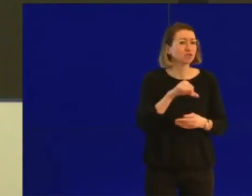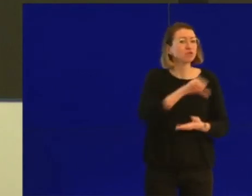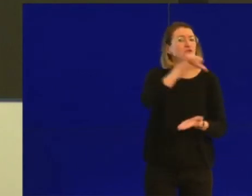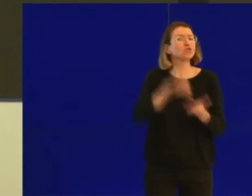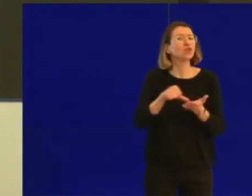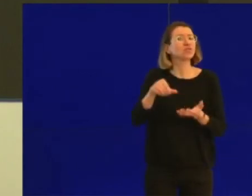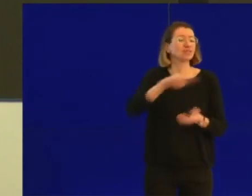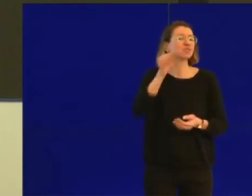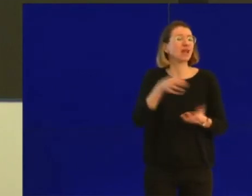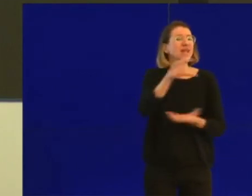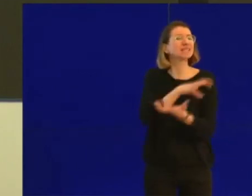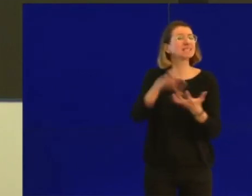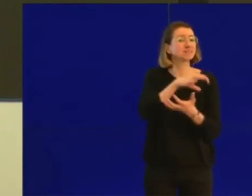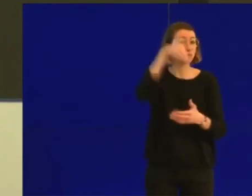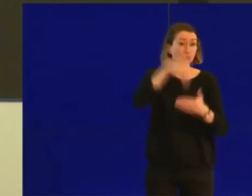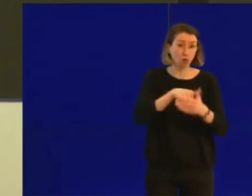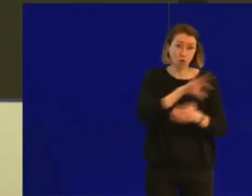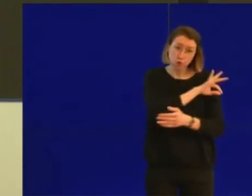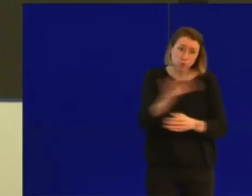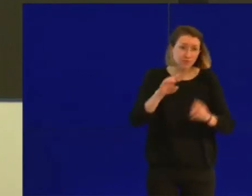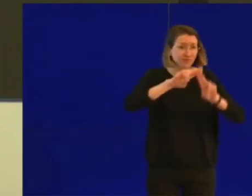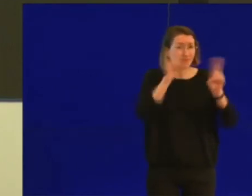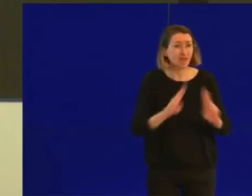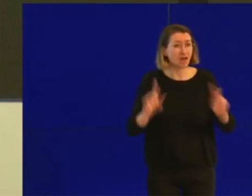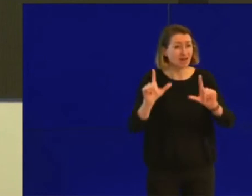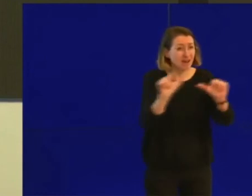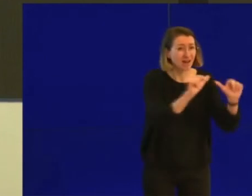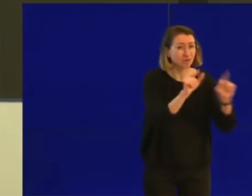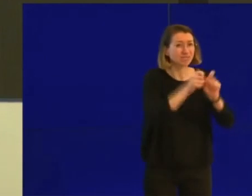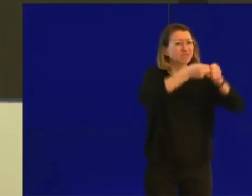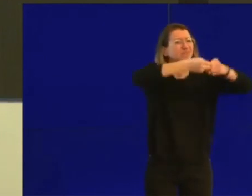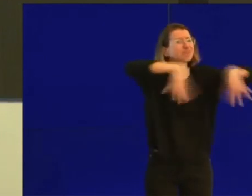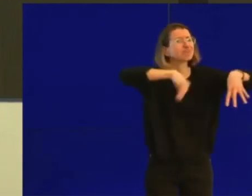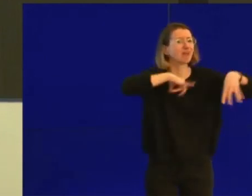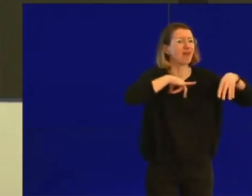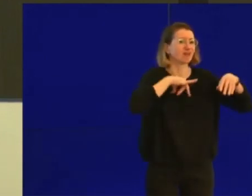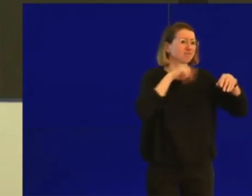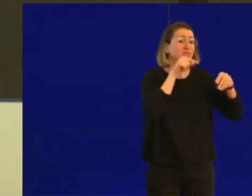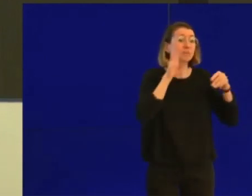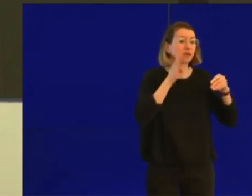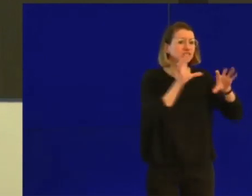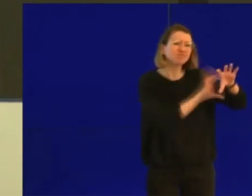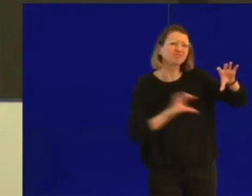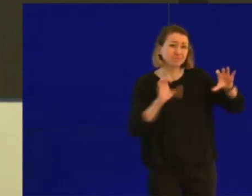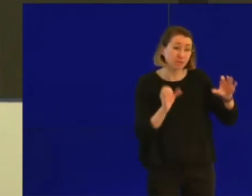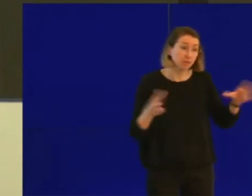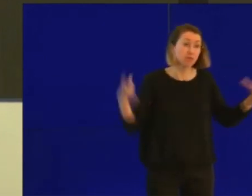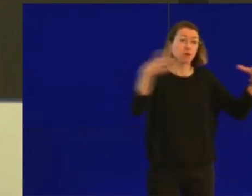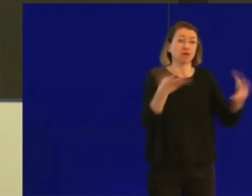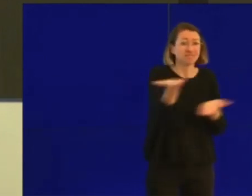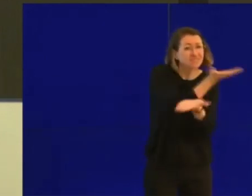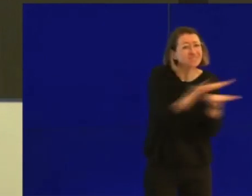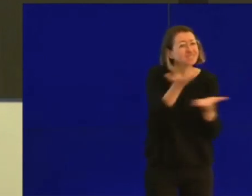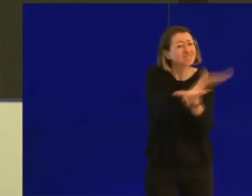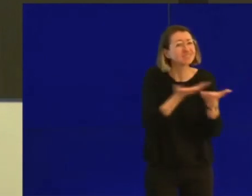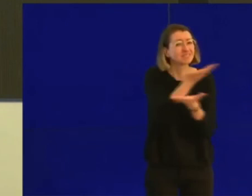autorités fédérales et fédérées qui sont rassemblées et qui prennent ensemble des décisions pour implémenter en fait ces mesures